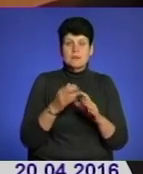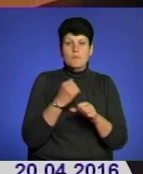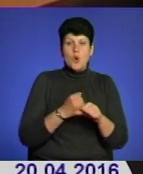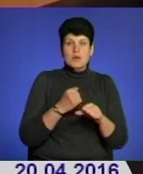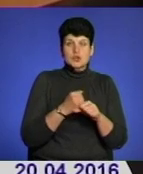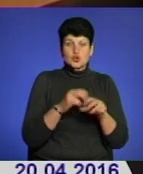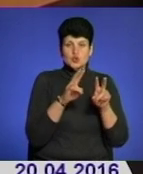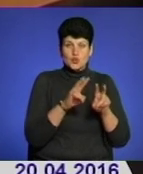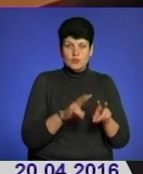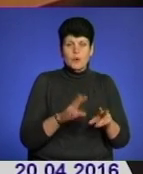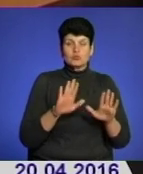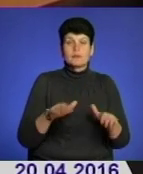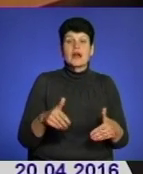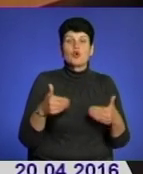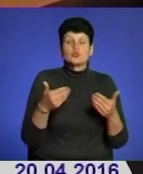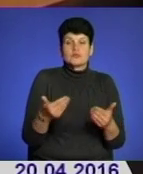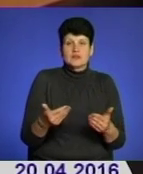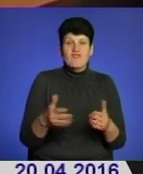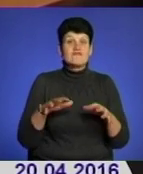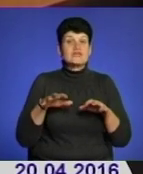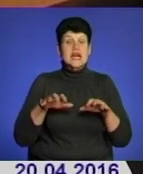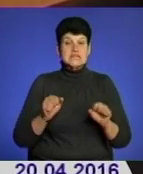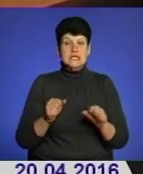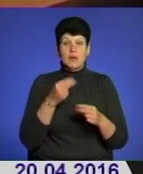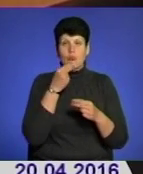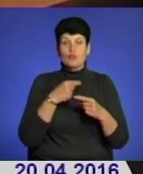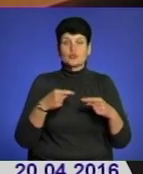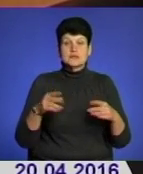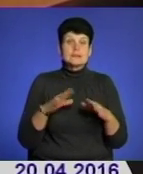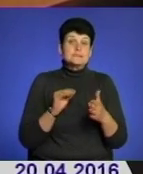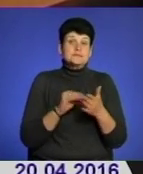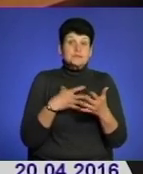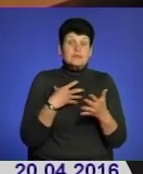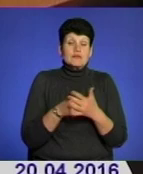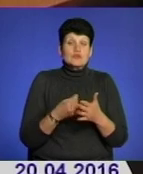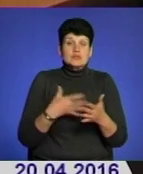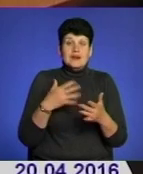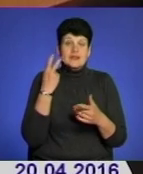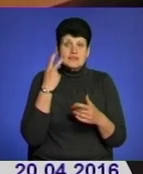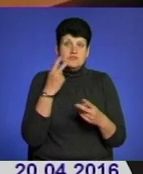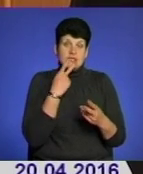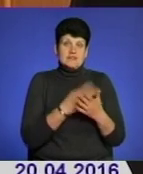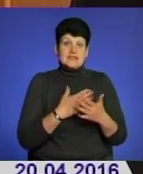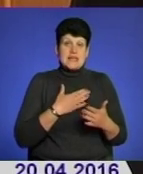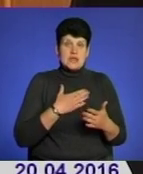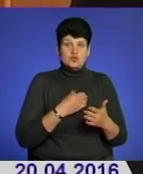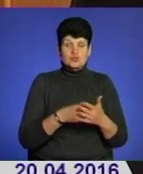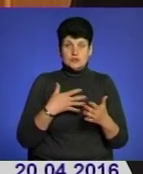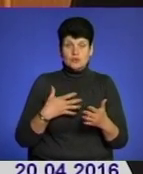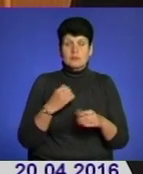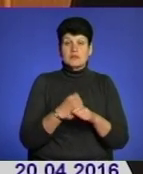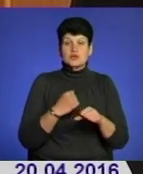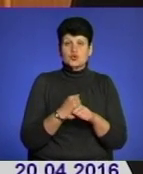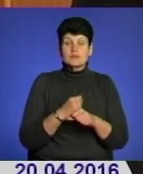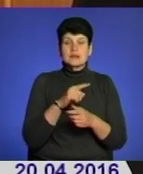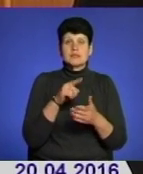будемо рекомендувати, знову таки, власники продукції будуть ставити свою ціну, але завжди дивляться на нашу ціну. Працюємо над питанням,